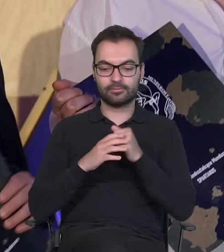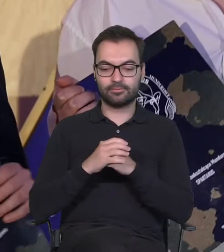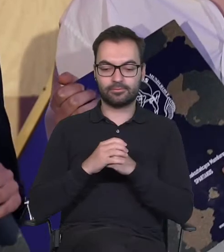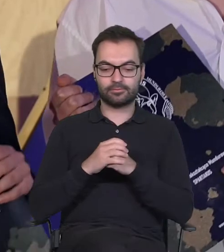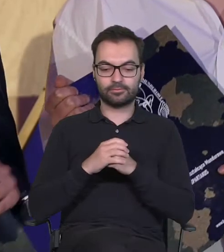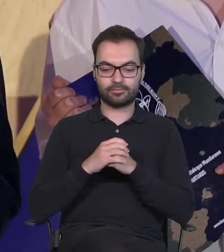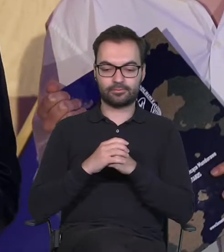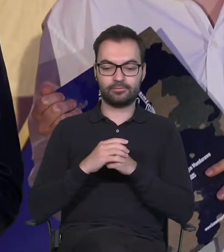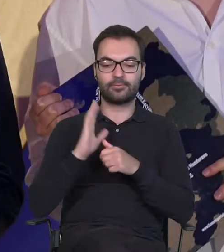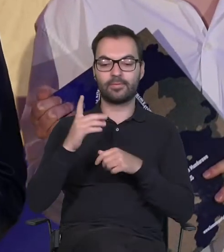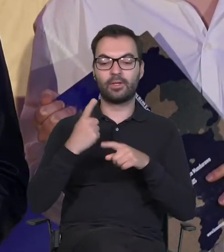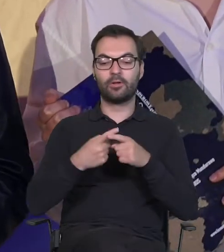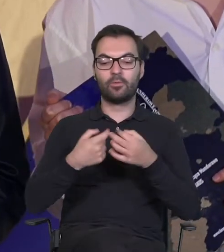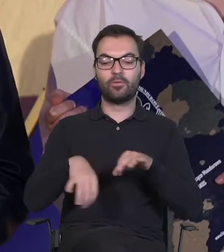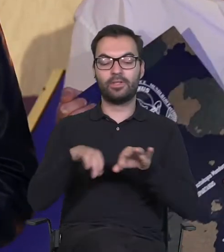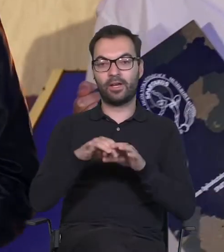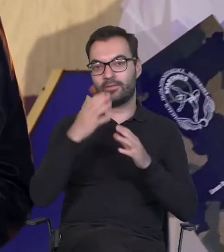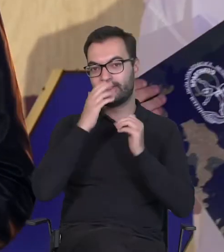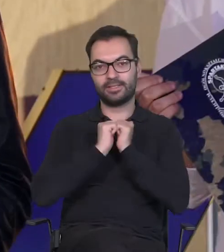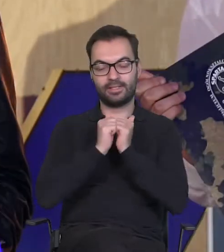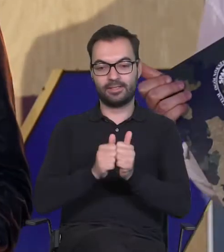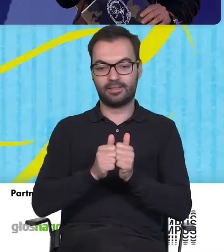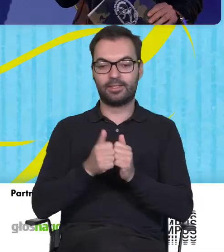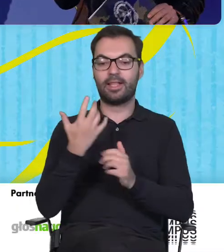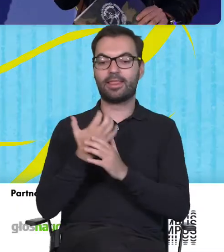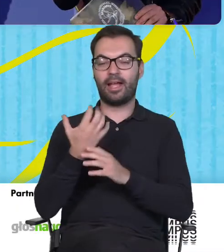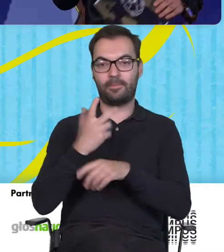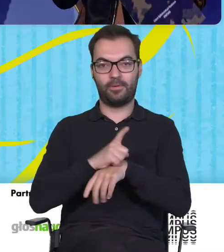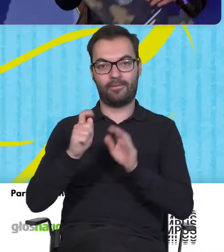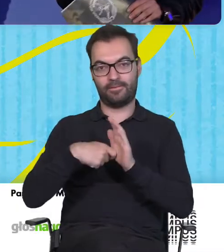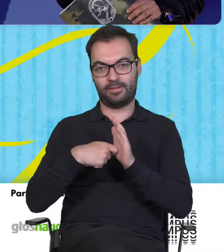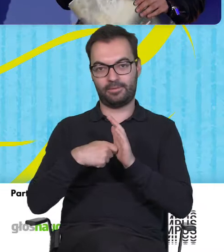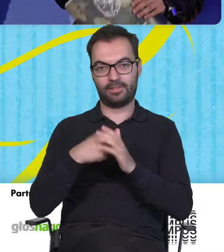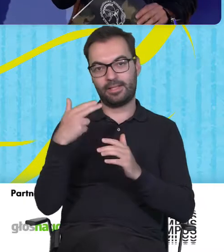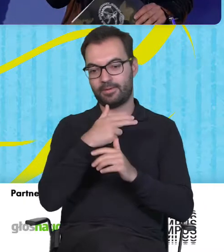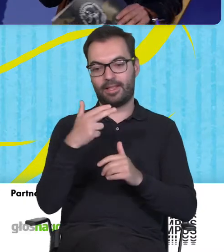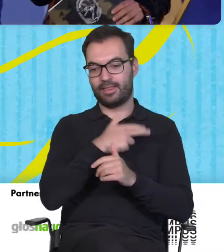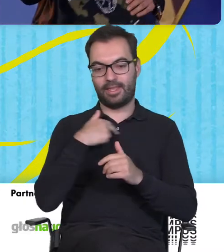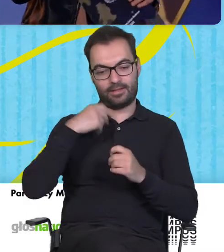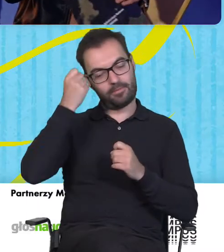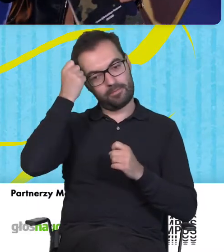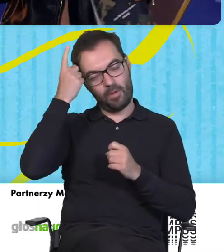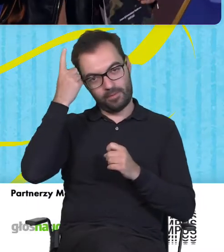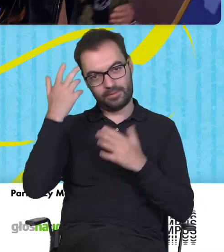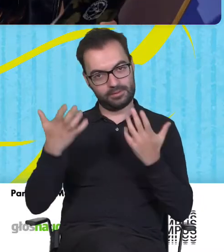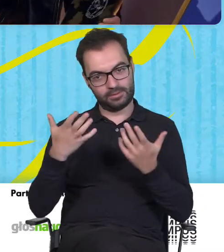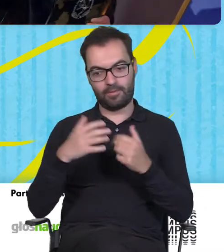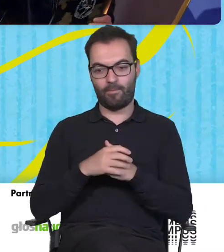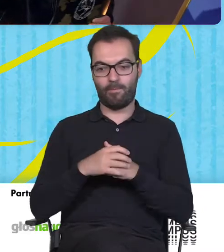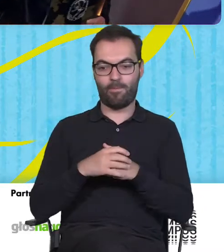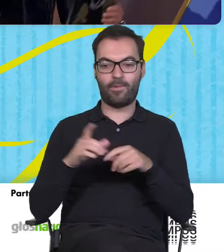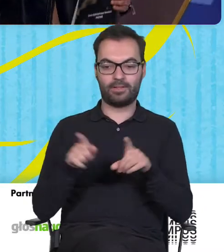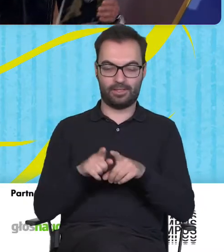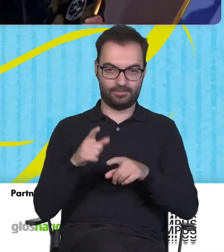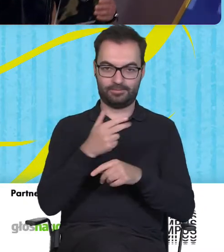która półfinałowym zadaniem było nagranie pięciominutowego filmiku o naszym całym pomyśle i też o naszej